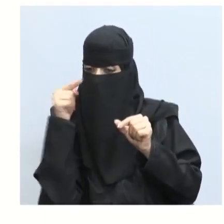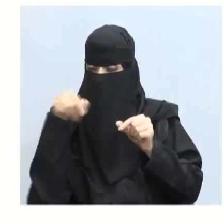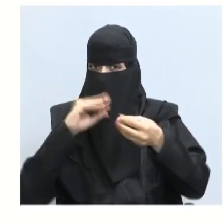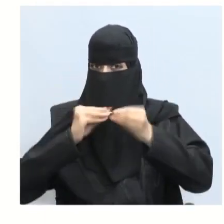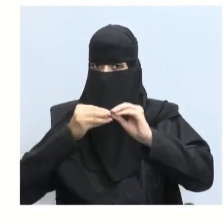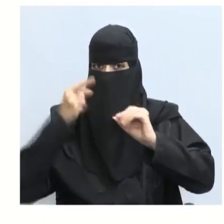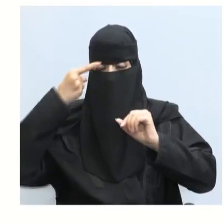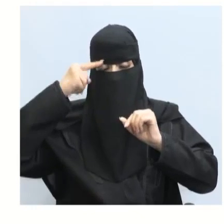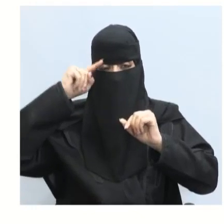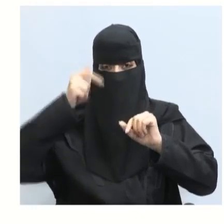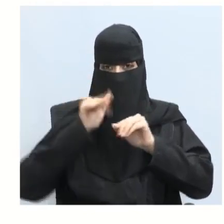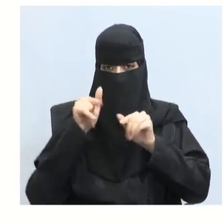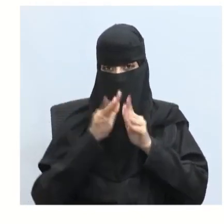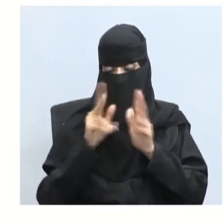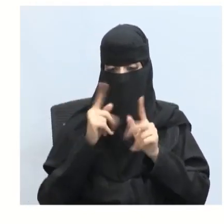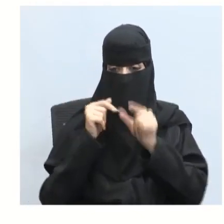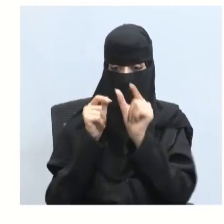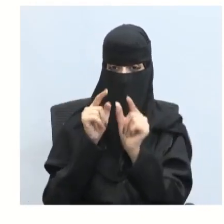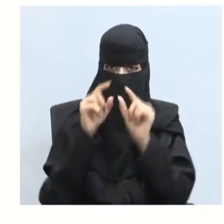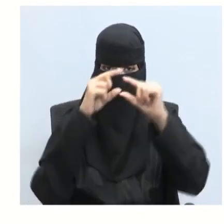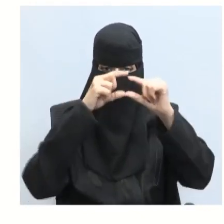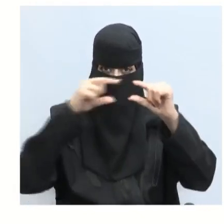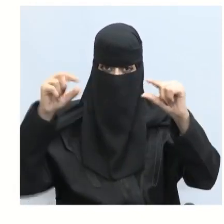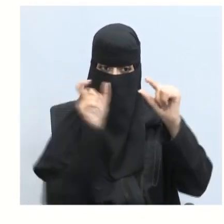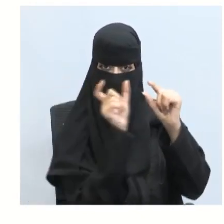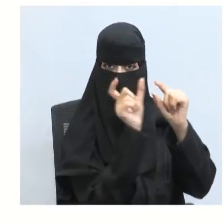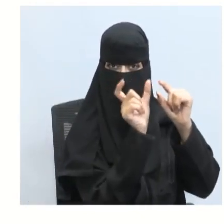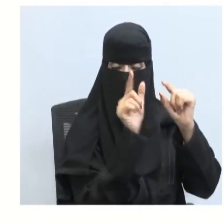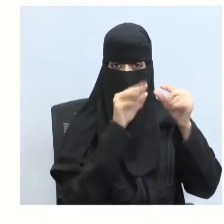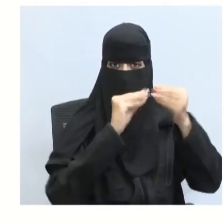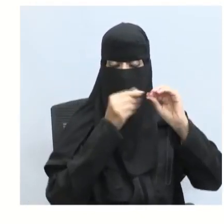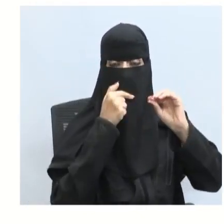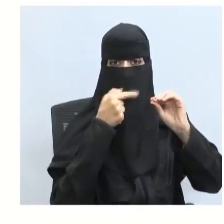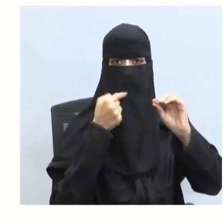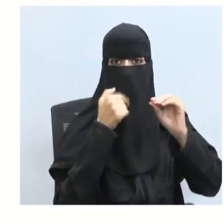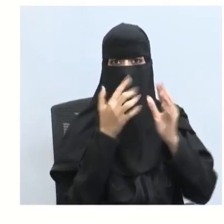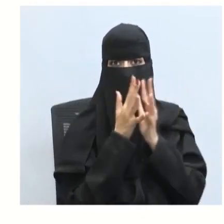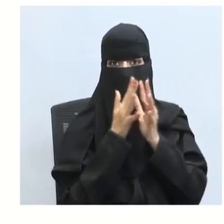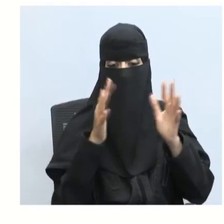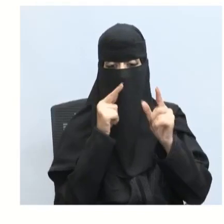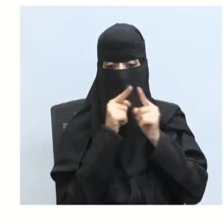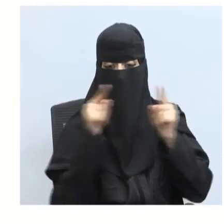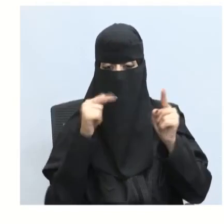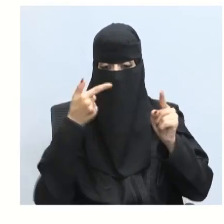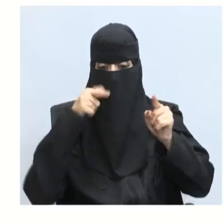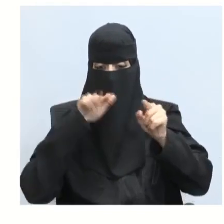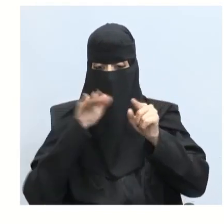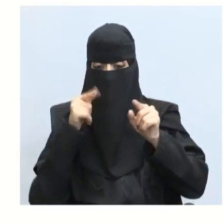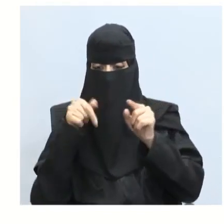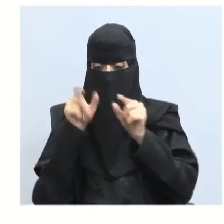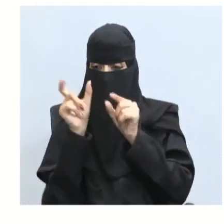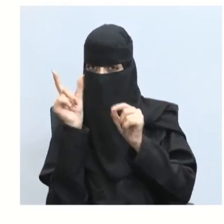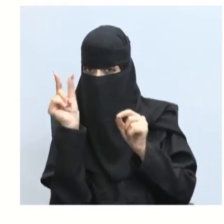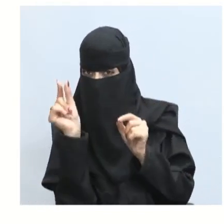إذن أكبر طول موجي مرئي 700 نانومتر هو عبارة عن الأحمر أما أصغر طول